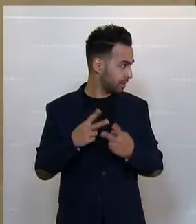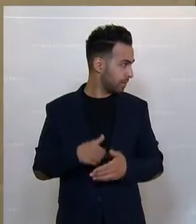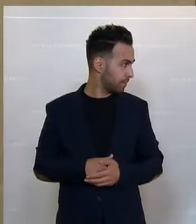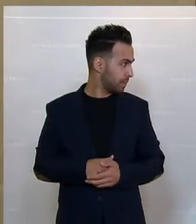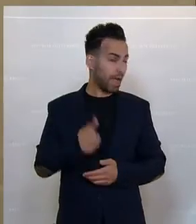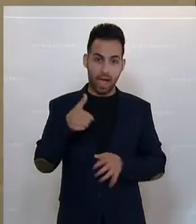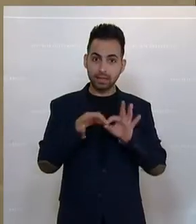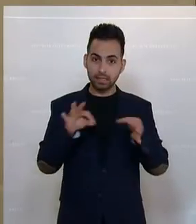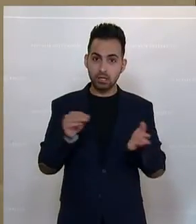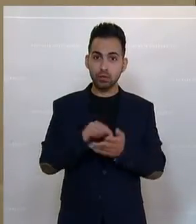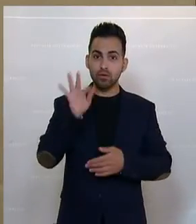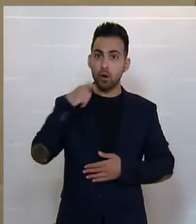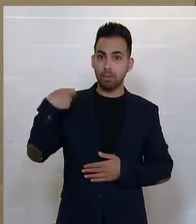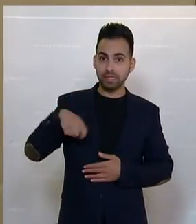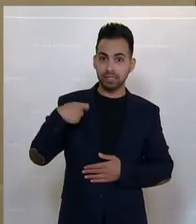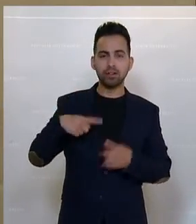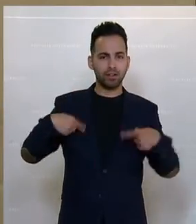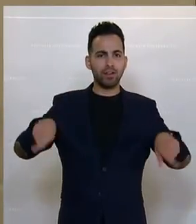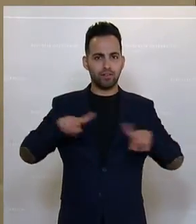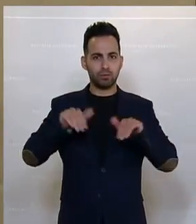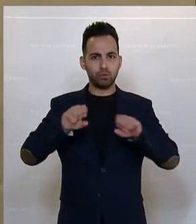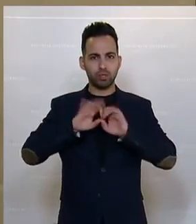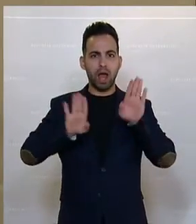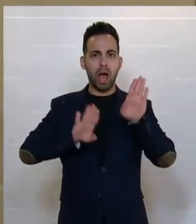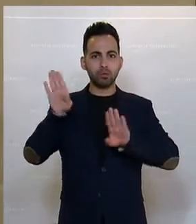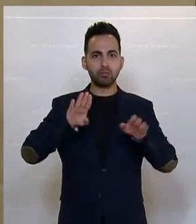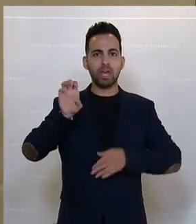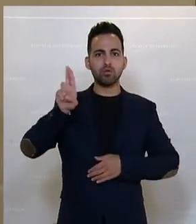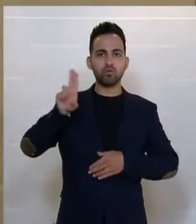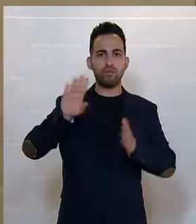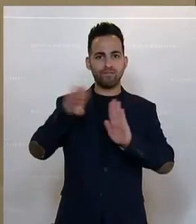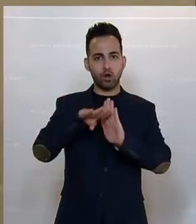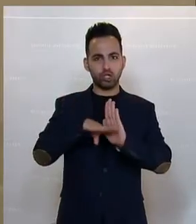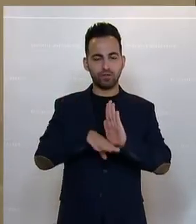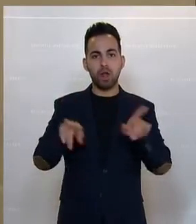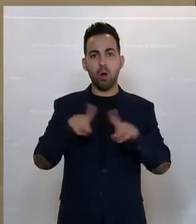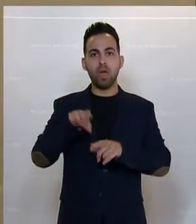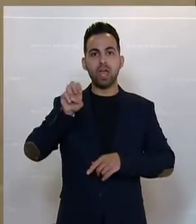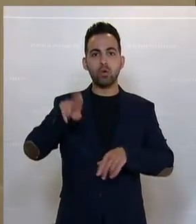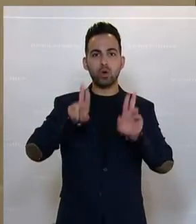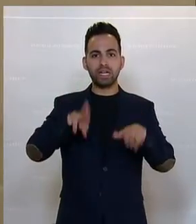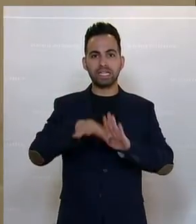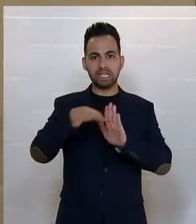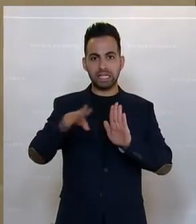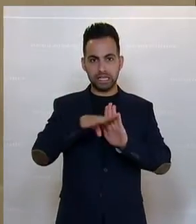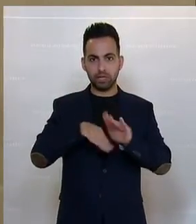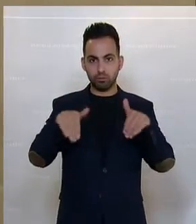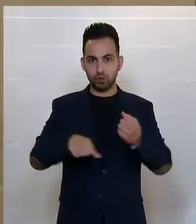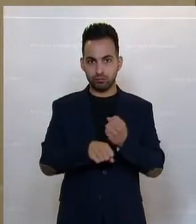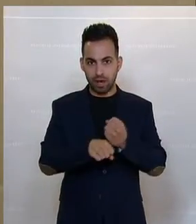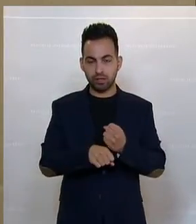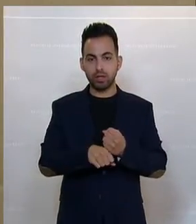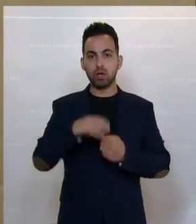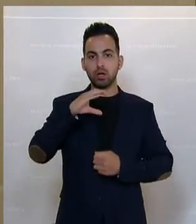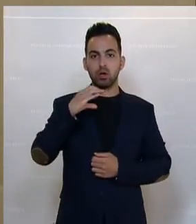Präsidentin, zu ergänzen. Wir müssen das natürlich in Abstimmung mit den EU-Vorschriften oder mit den EU-Richtlinien tun, die Codes Heters